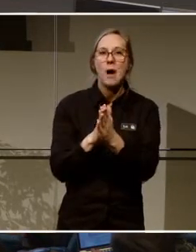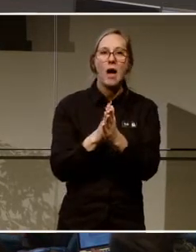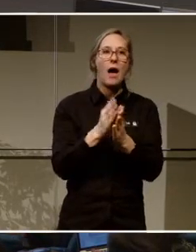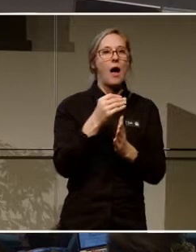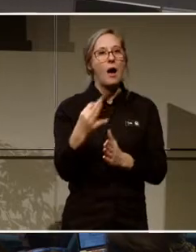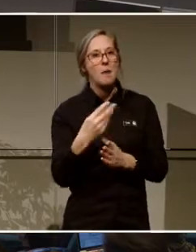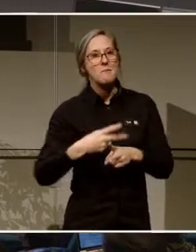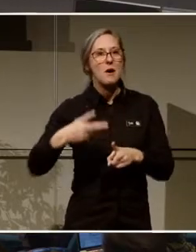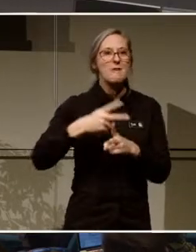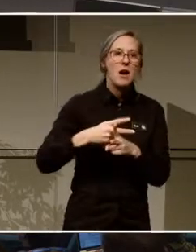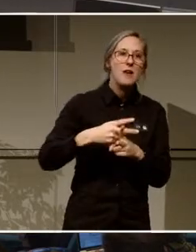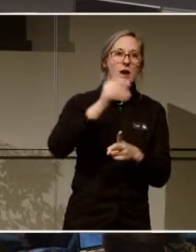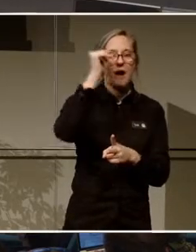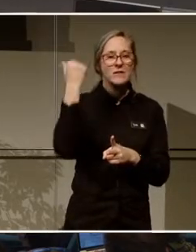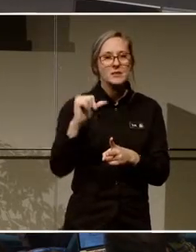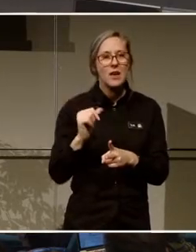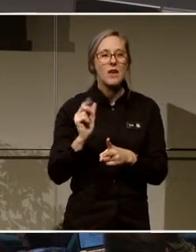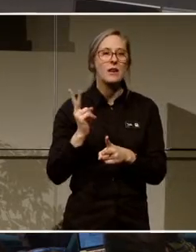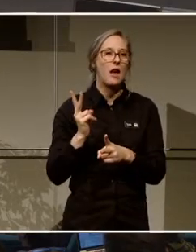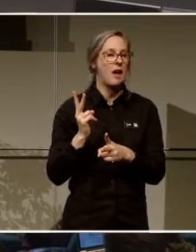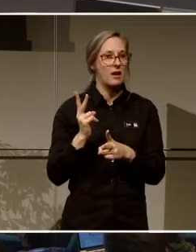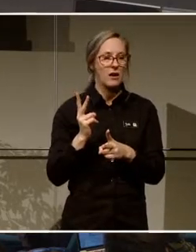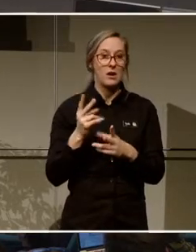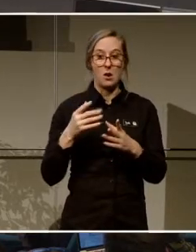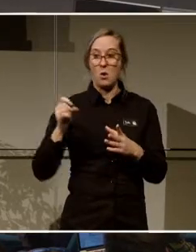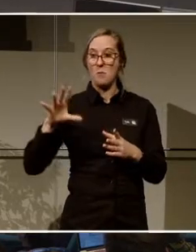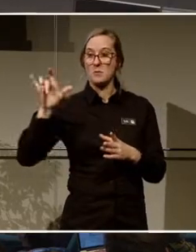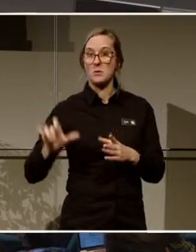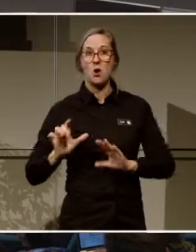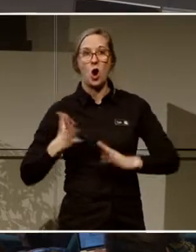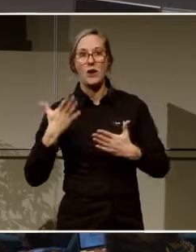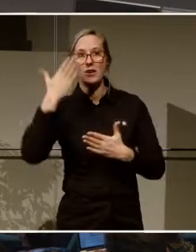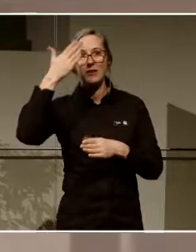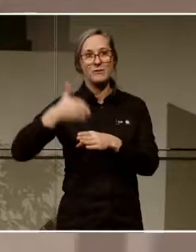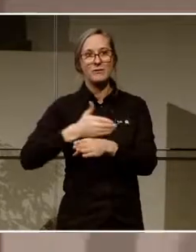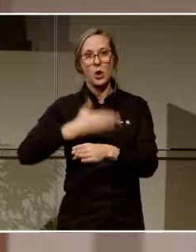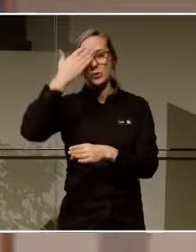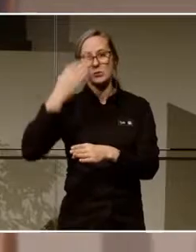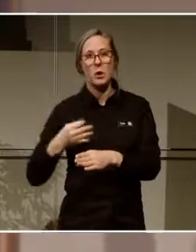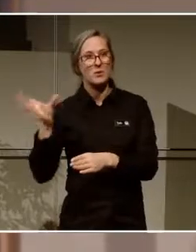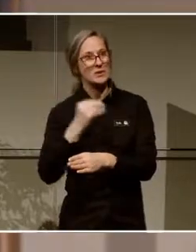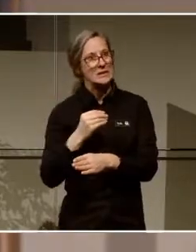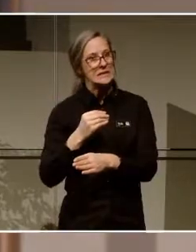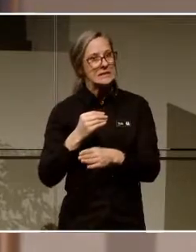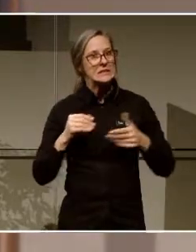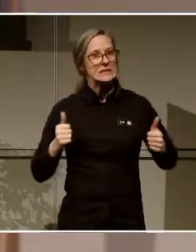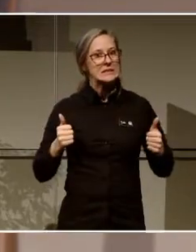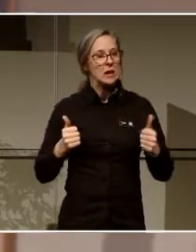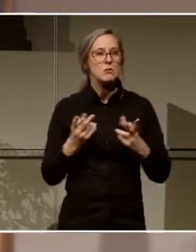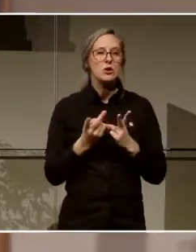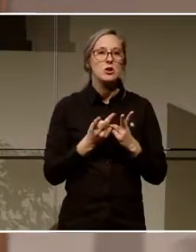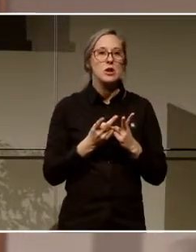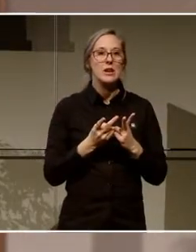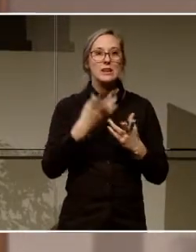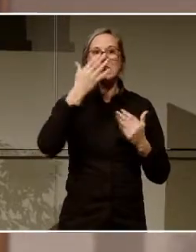avancerade och så vidare, än för någon som inte har det. Så det är väl en sanning med modifikation kanske då. Vem går det fortast för? För mig kanske